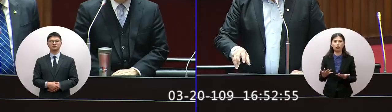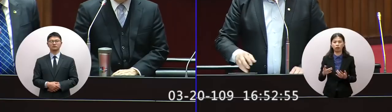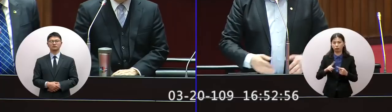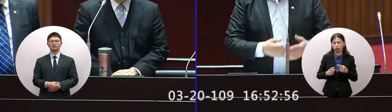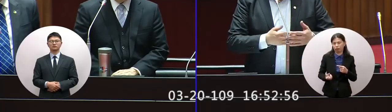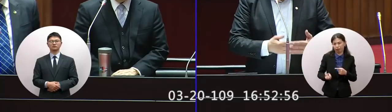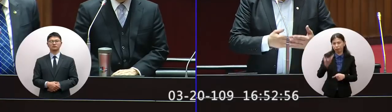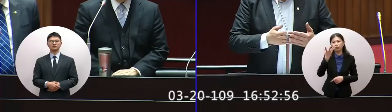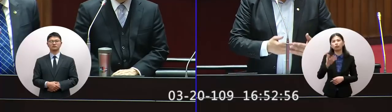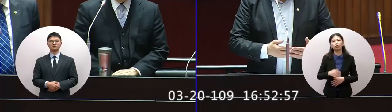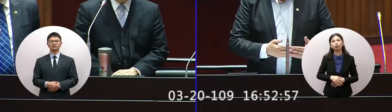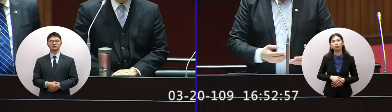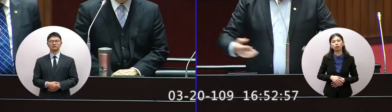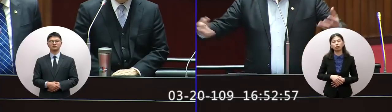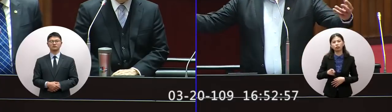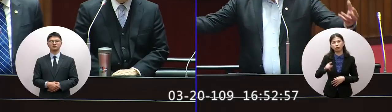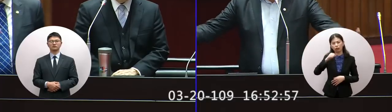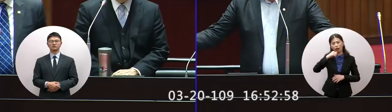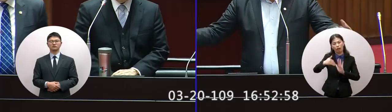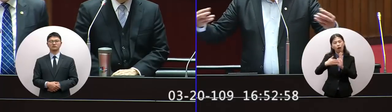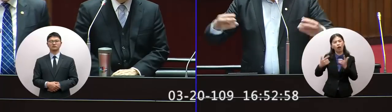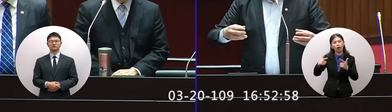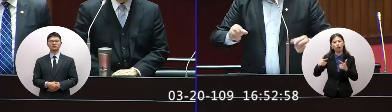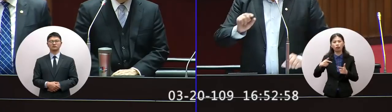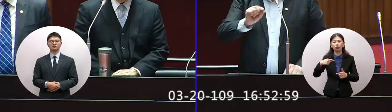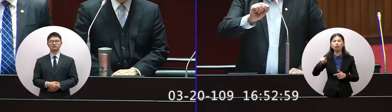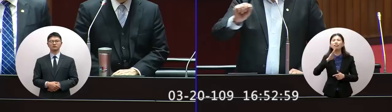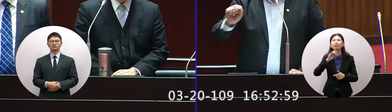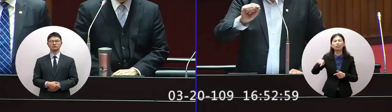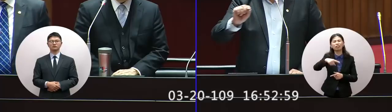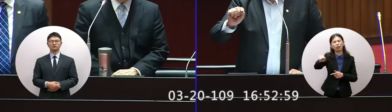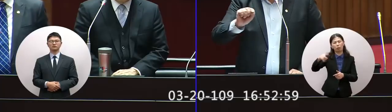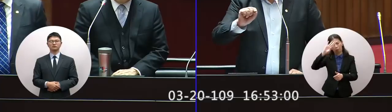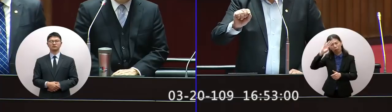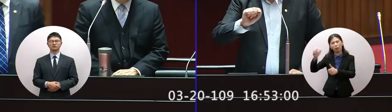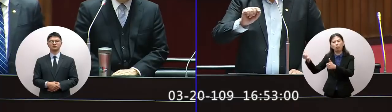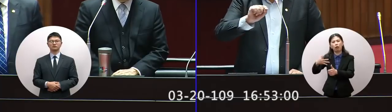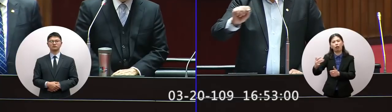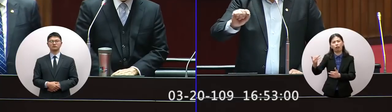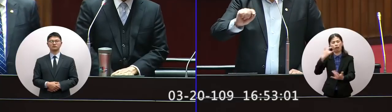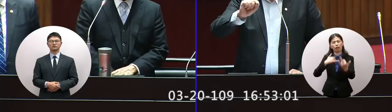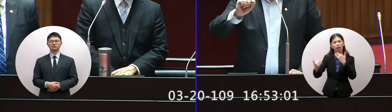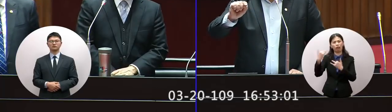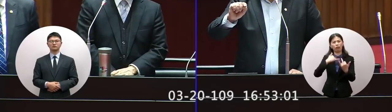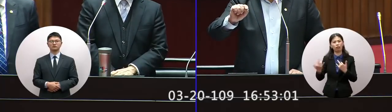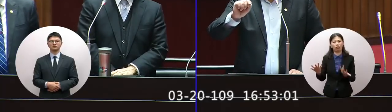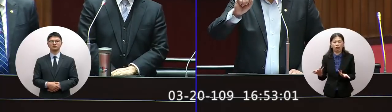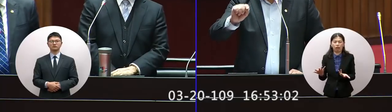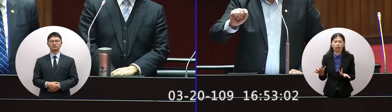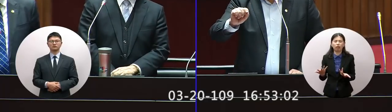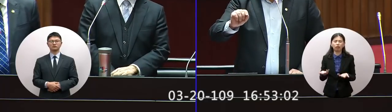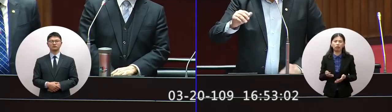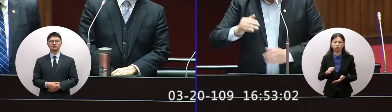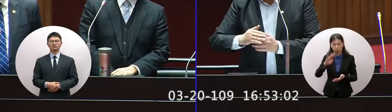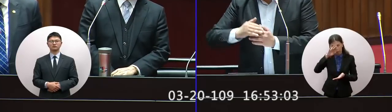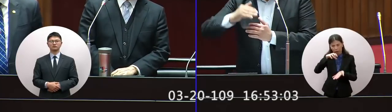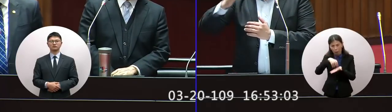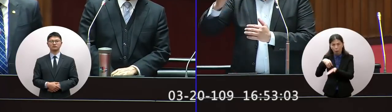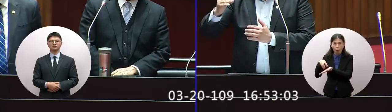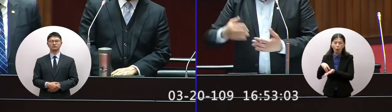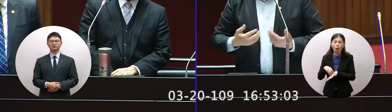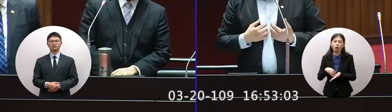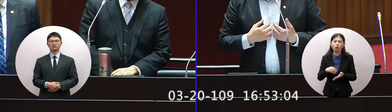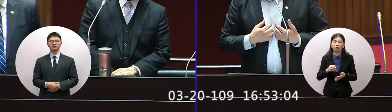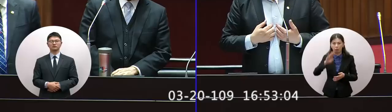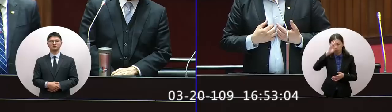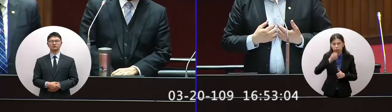回來的不是我們國內防疫不好而是從疫區回來的人他有一定相對比較高的比例確診那我們確診